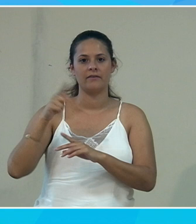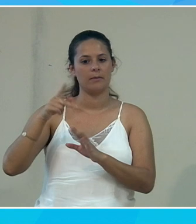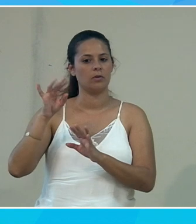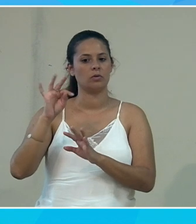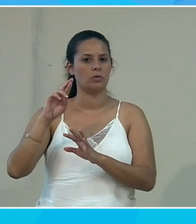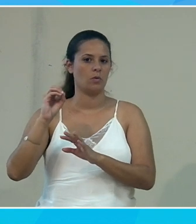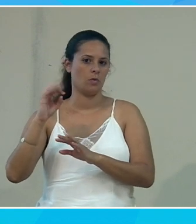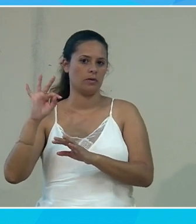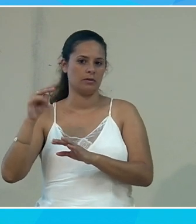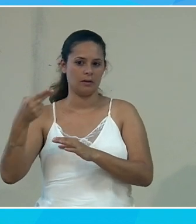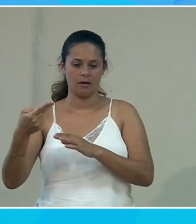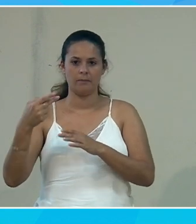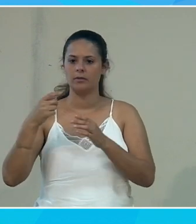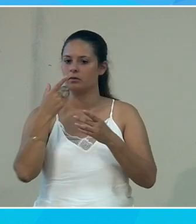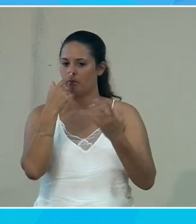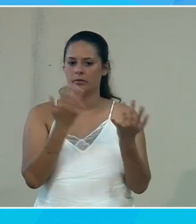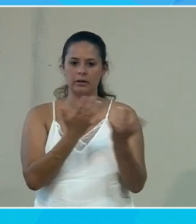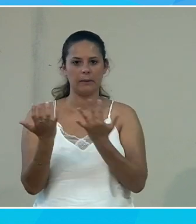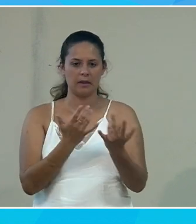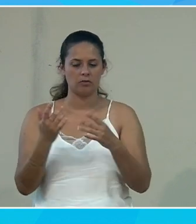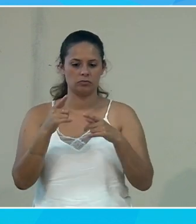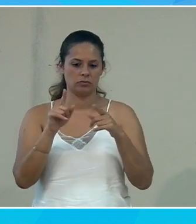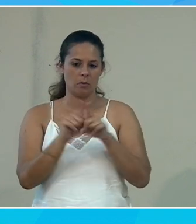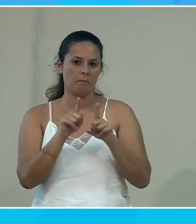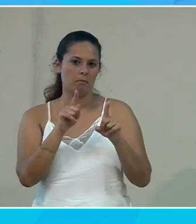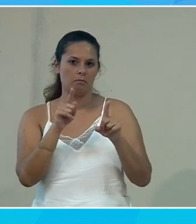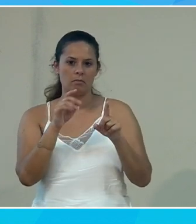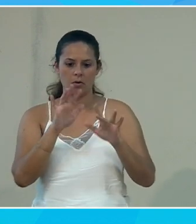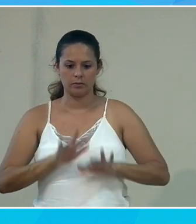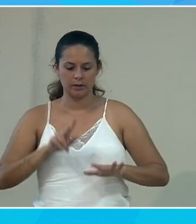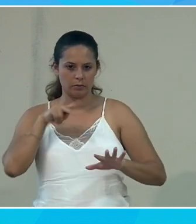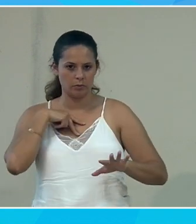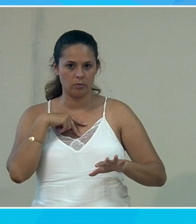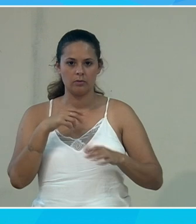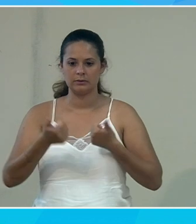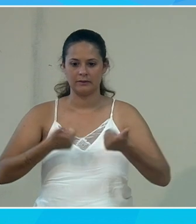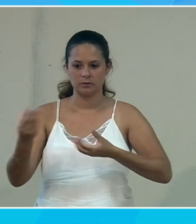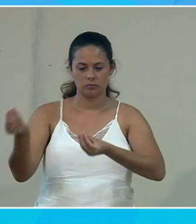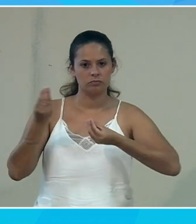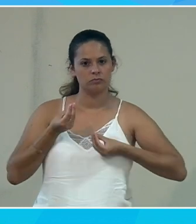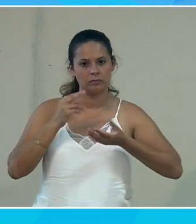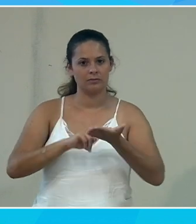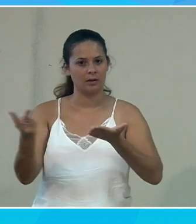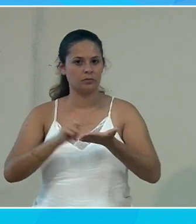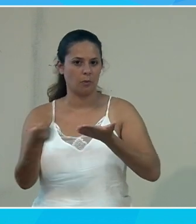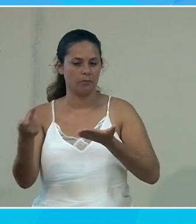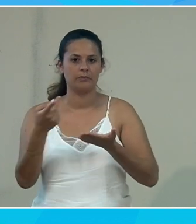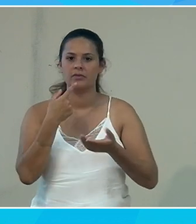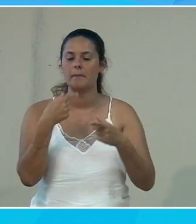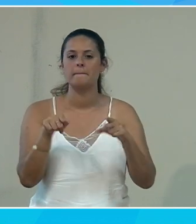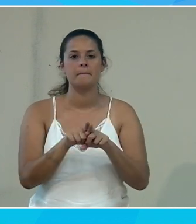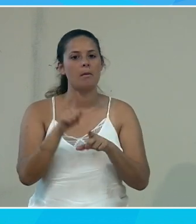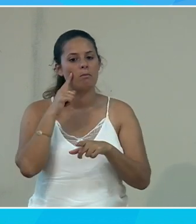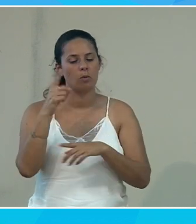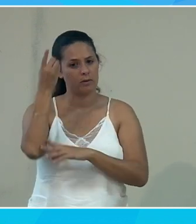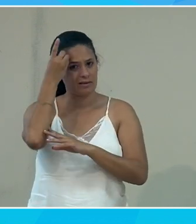crypté de bout en bout entre mon ordinateur et les services qui vont me fournir cette traduction. Alors, c'est la même chose